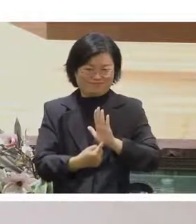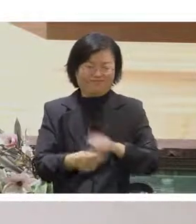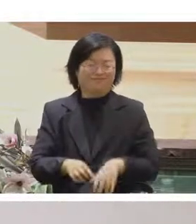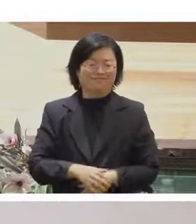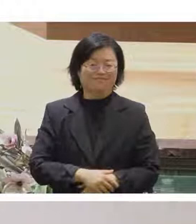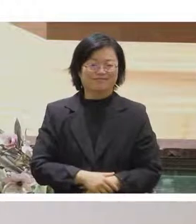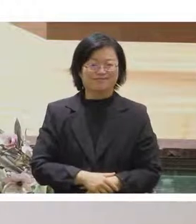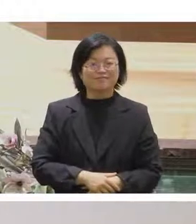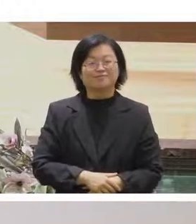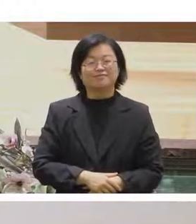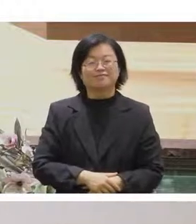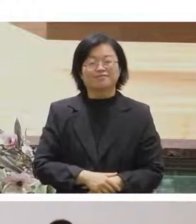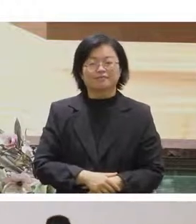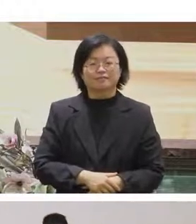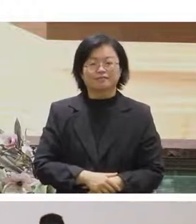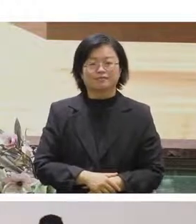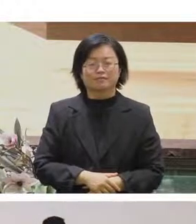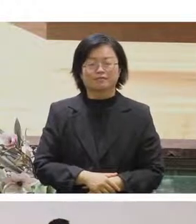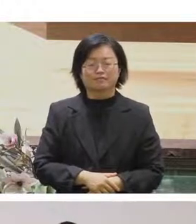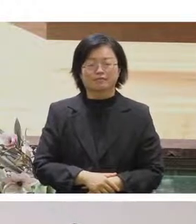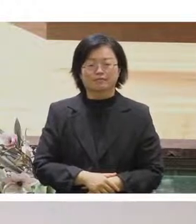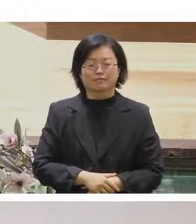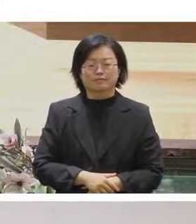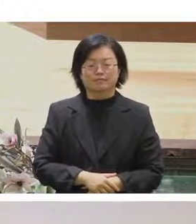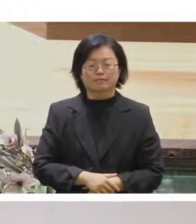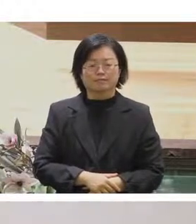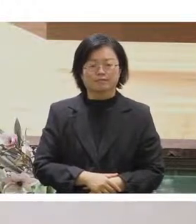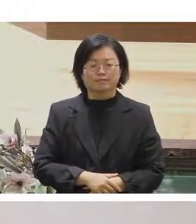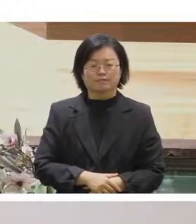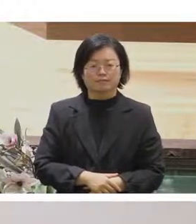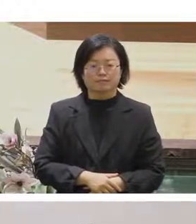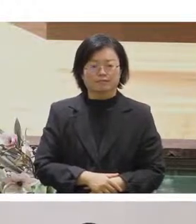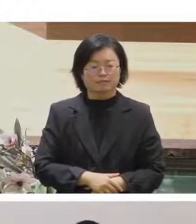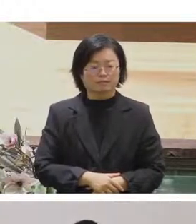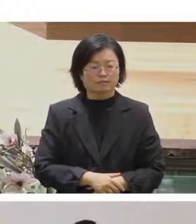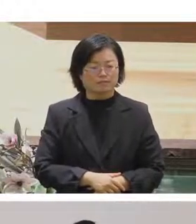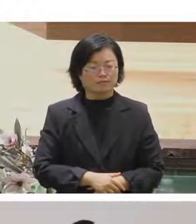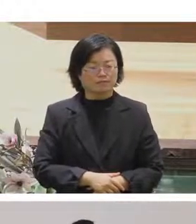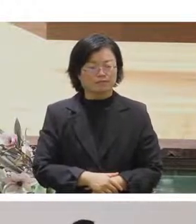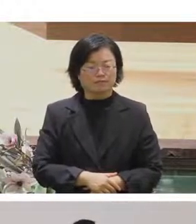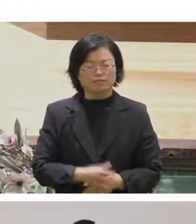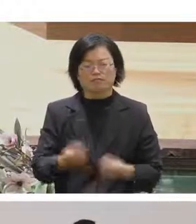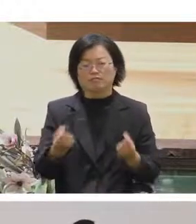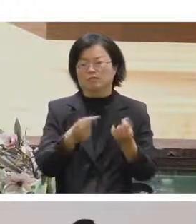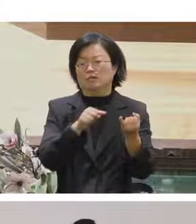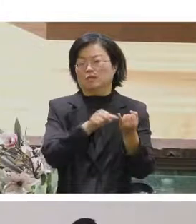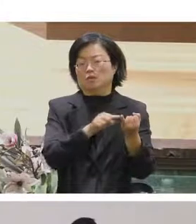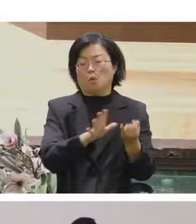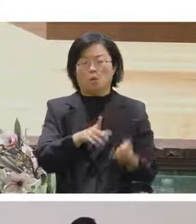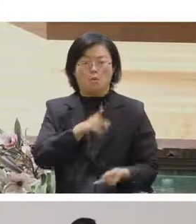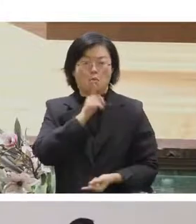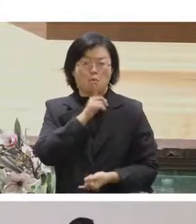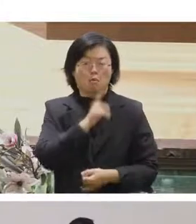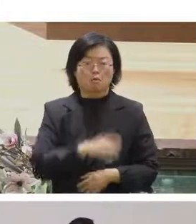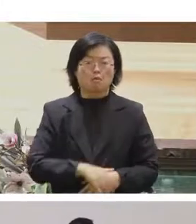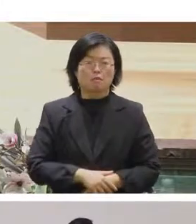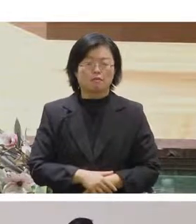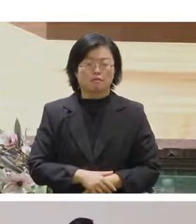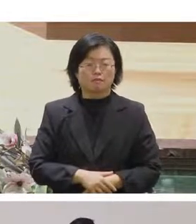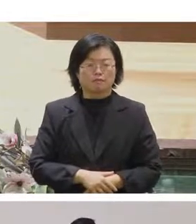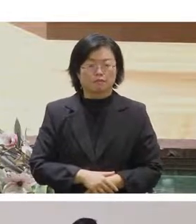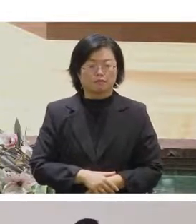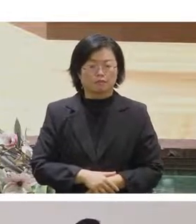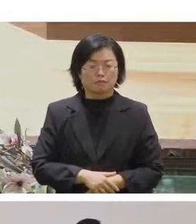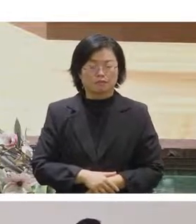OK所以其實這雖然沒有套招可是就是佩玄剛剛講的其實是最理想